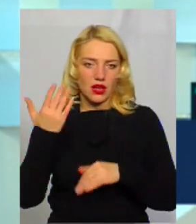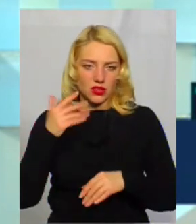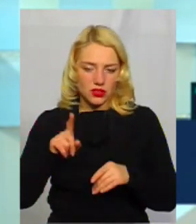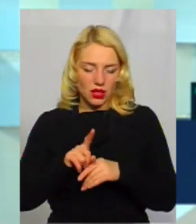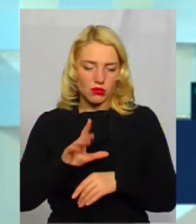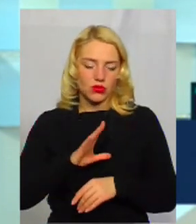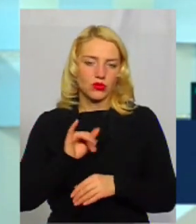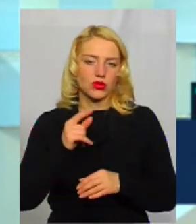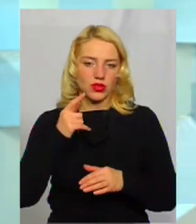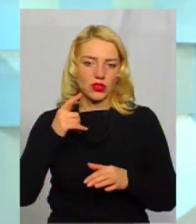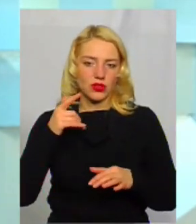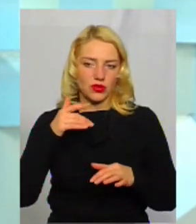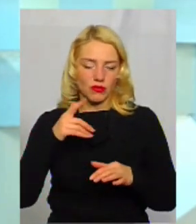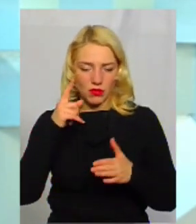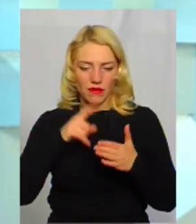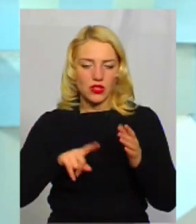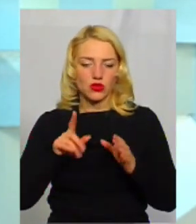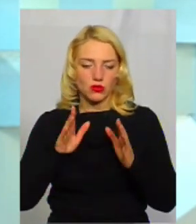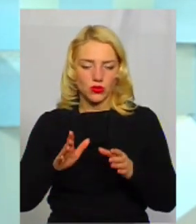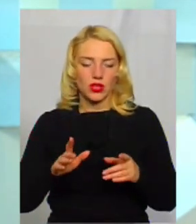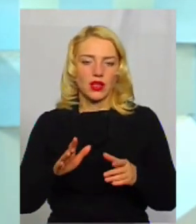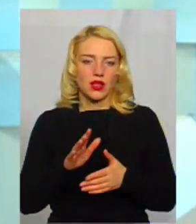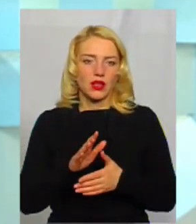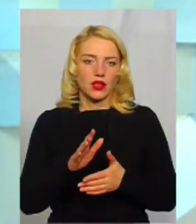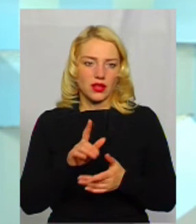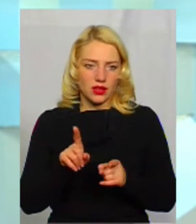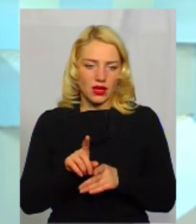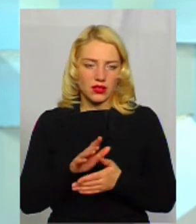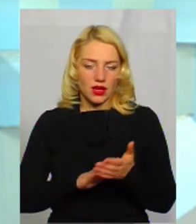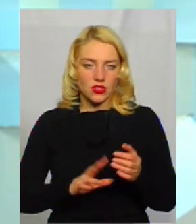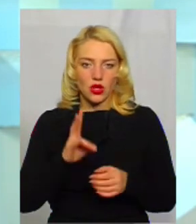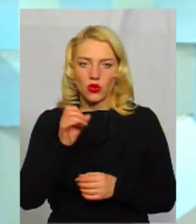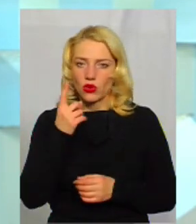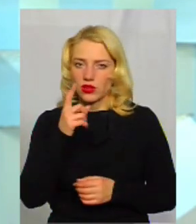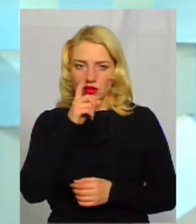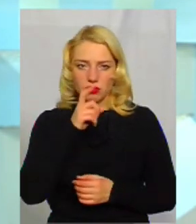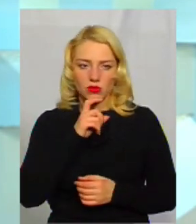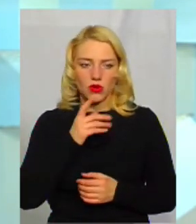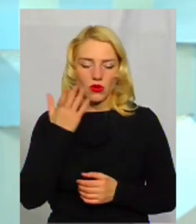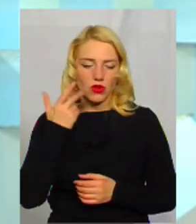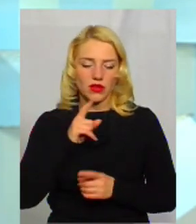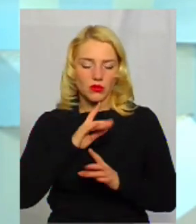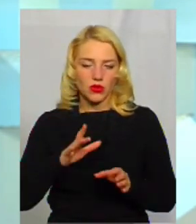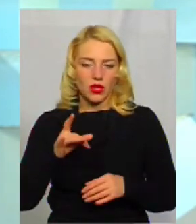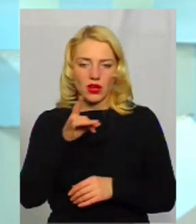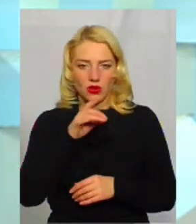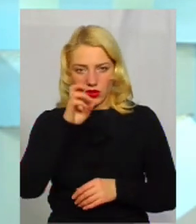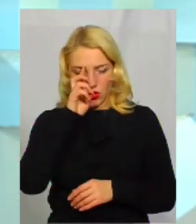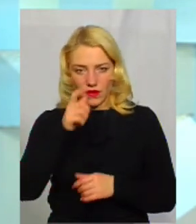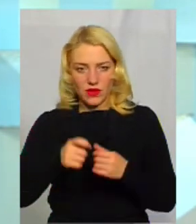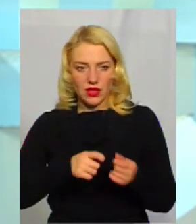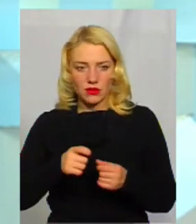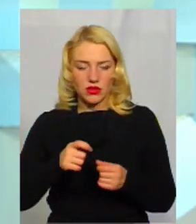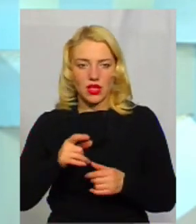далі. На жаль, не зрозуміло, мені буде одне, що коли не буде районних державних адміністрацій, районних рад,